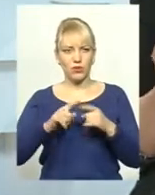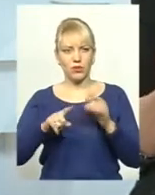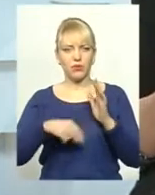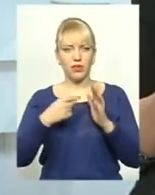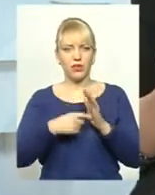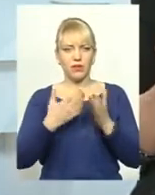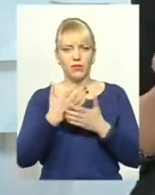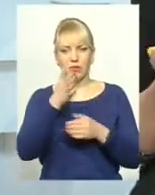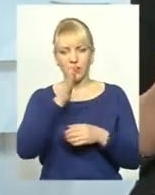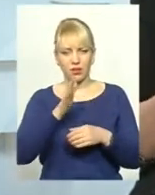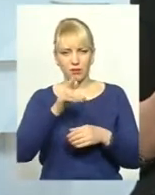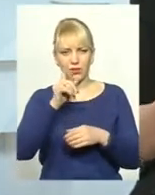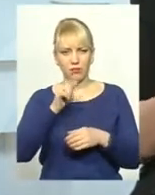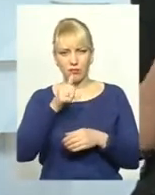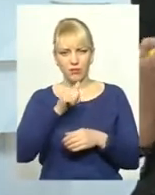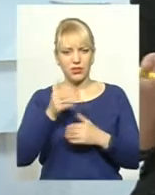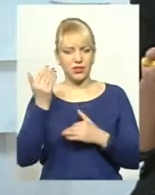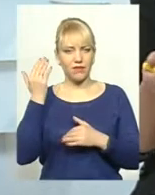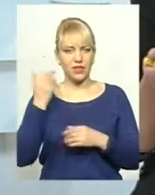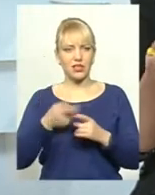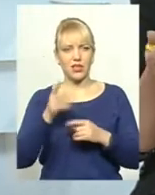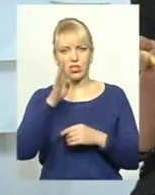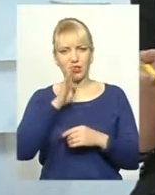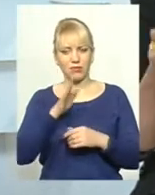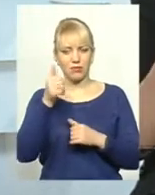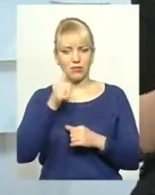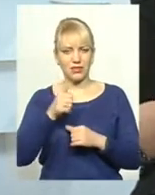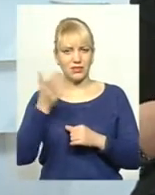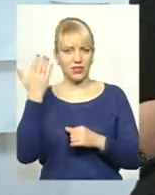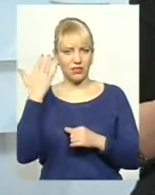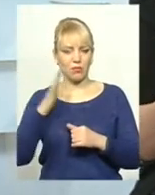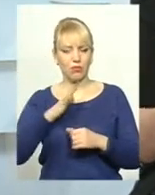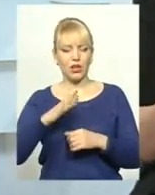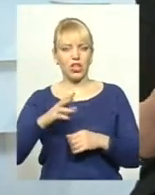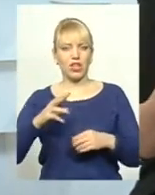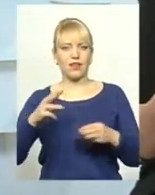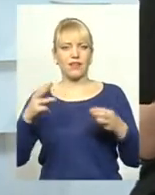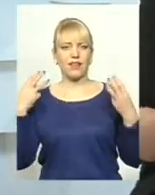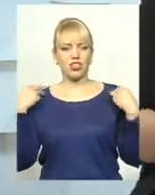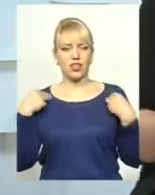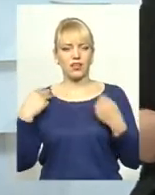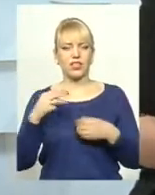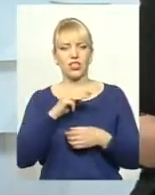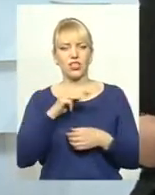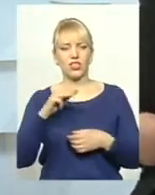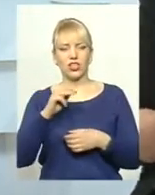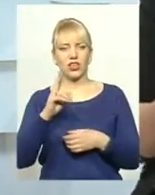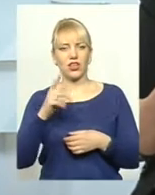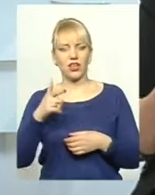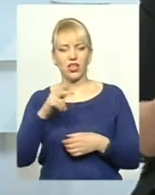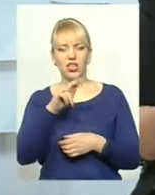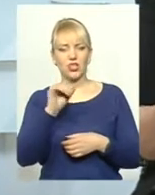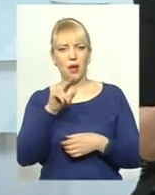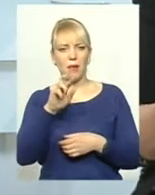назад, чи 4 в нас був тодішній начальник ЖКГ Віктор Чапайдай, і тоді він запевнив, що